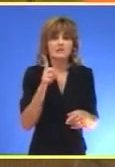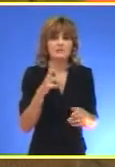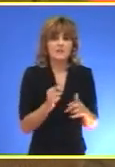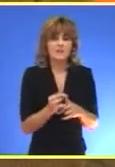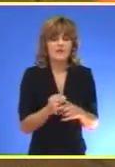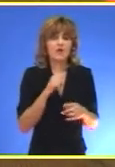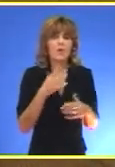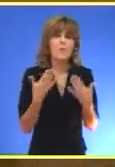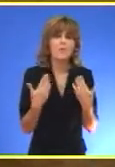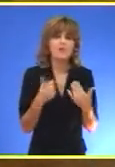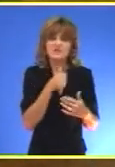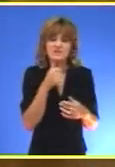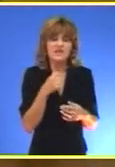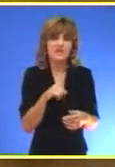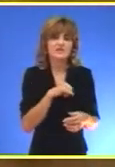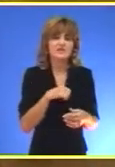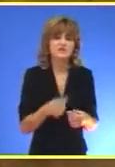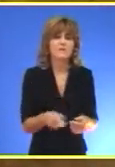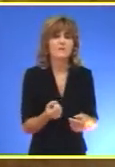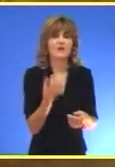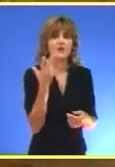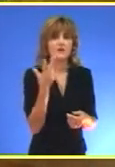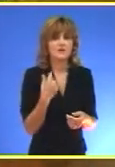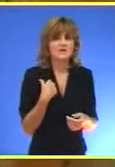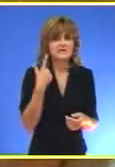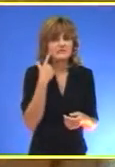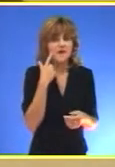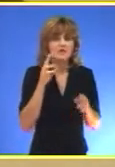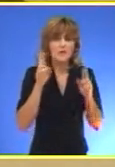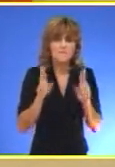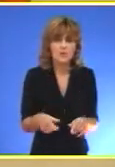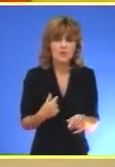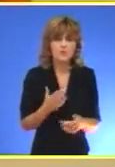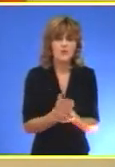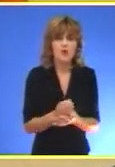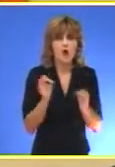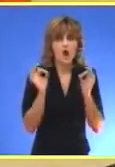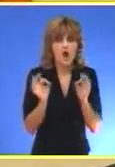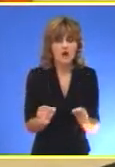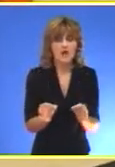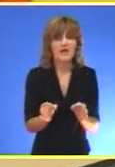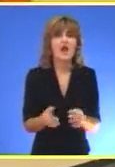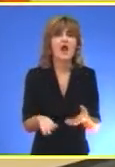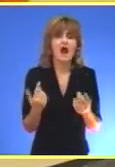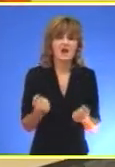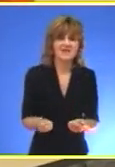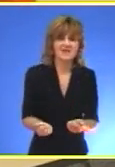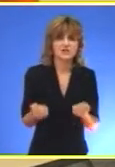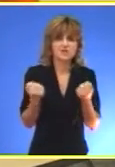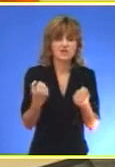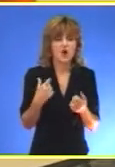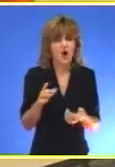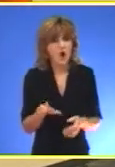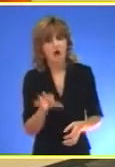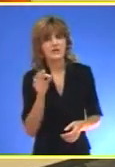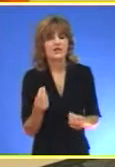umetnost je intervencija čoveka u prirodi Smatra da je moguće biti originalan, ali isto tako je teško otkriti nešto